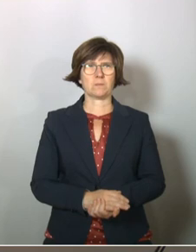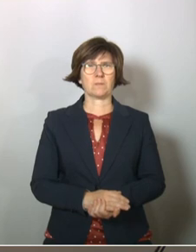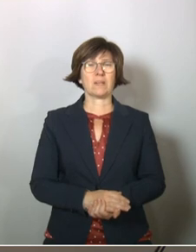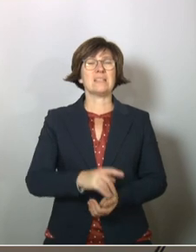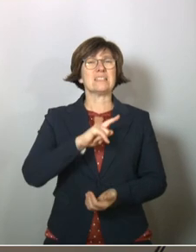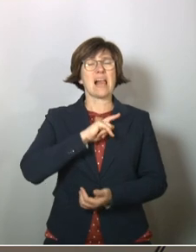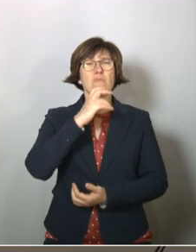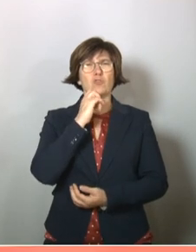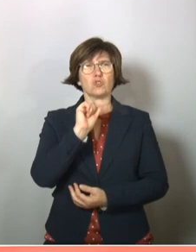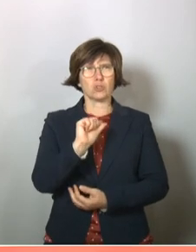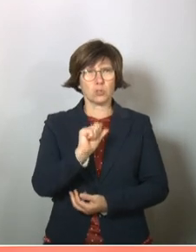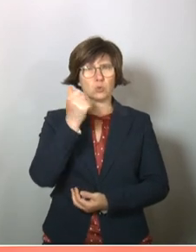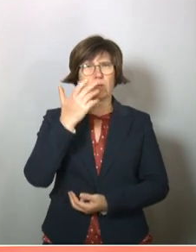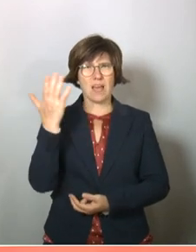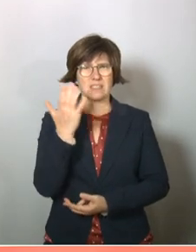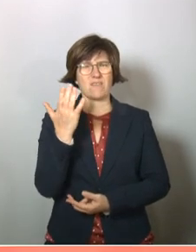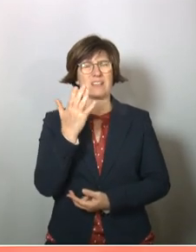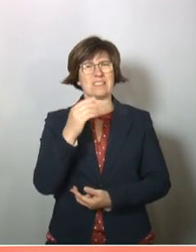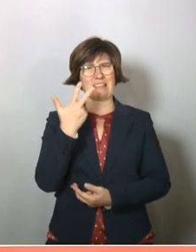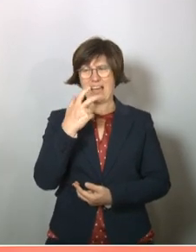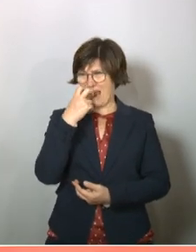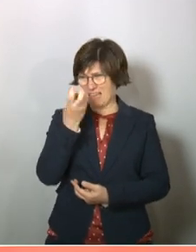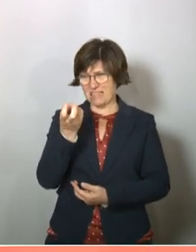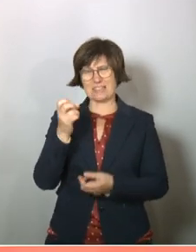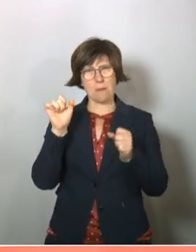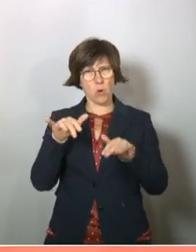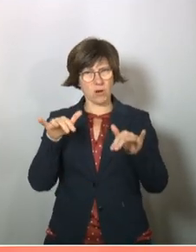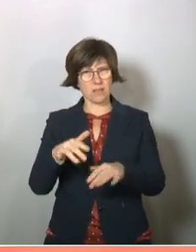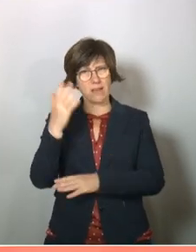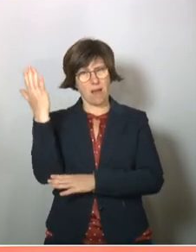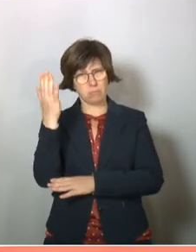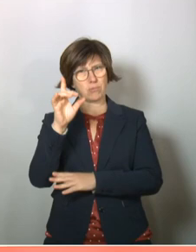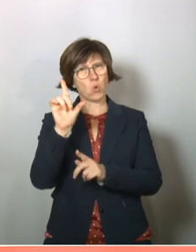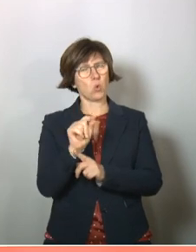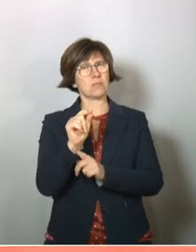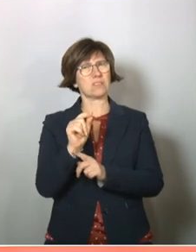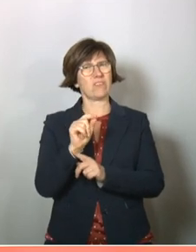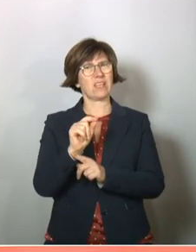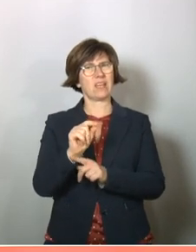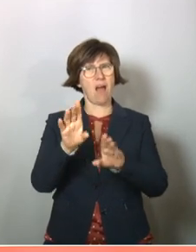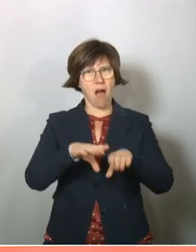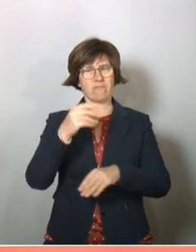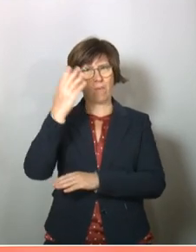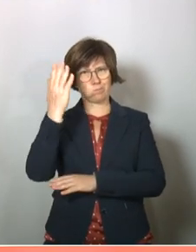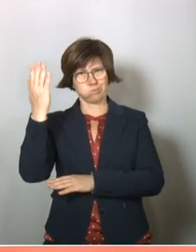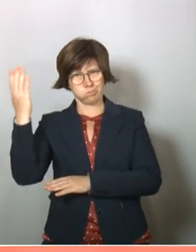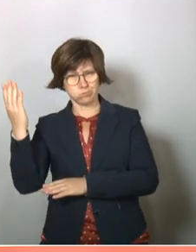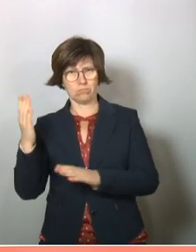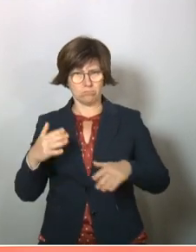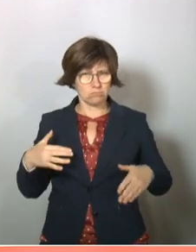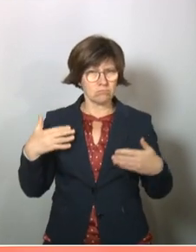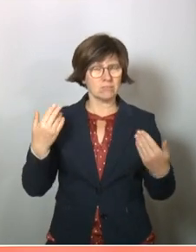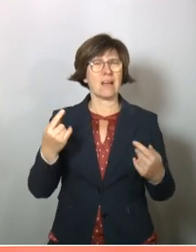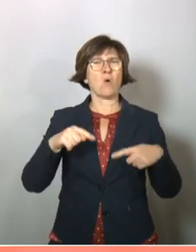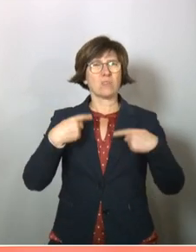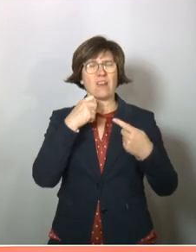Ich möchte jetzt gerne den unseren drei Gästen jeweils die Möglichkeit geben, ein kurzes Eingangsstatement zu geben